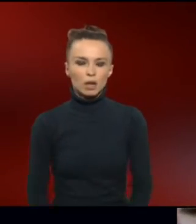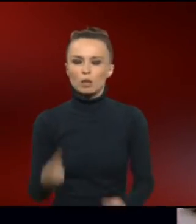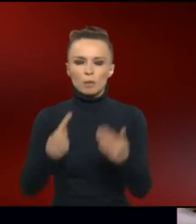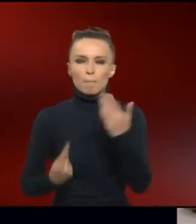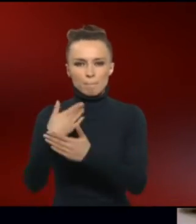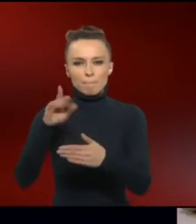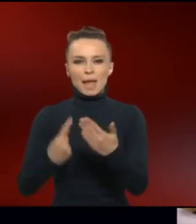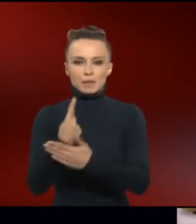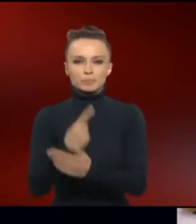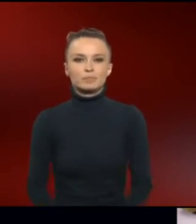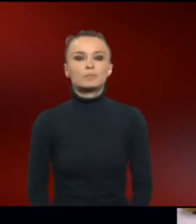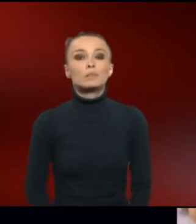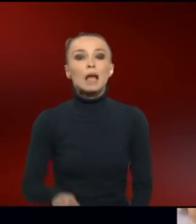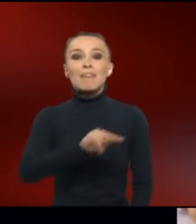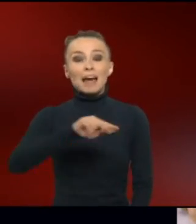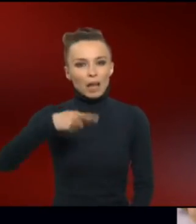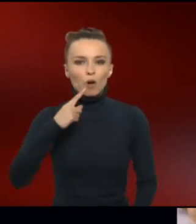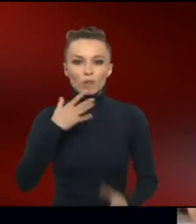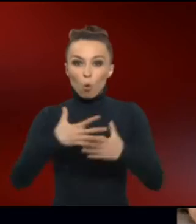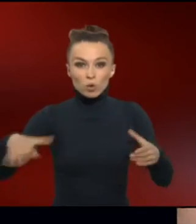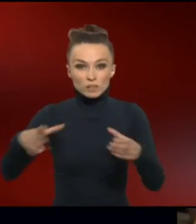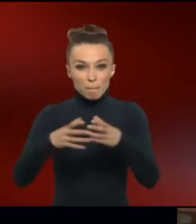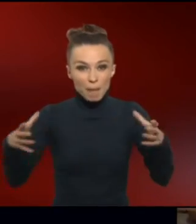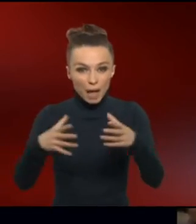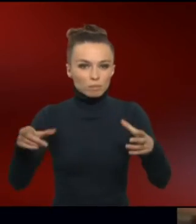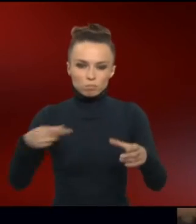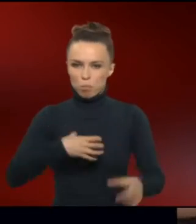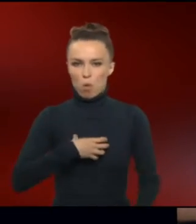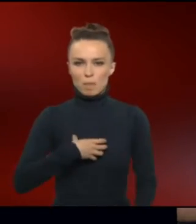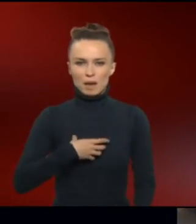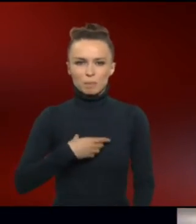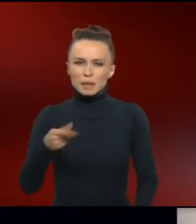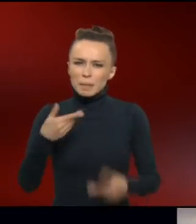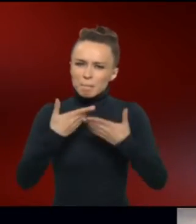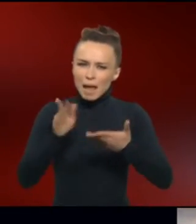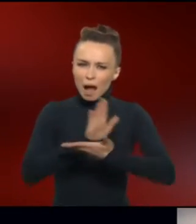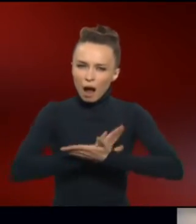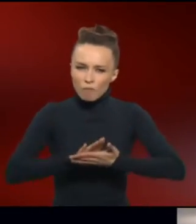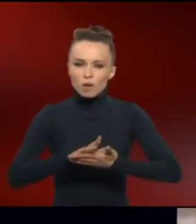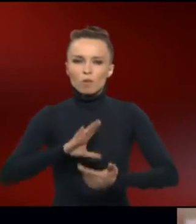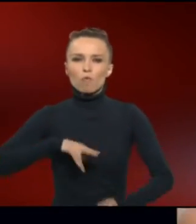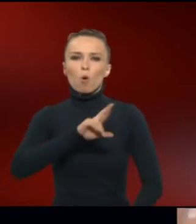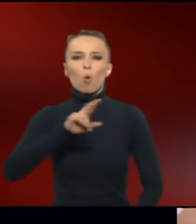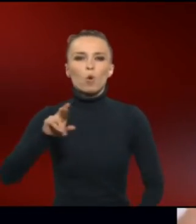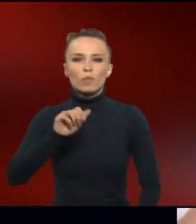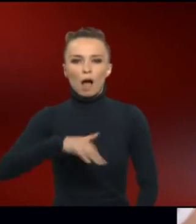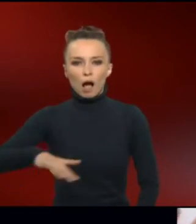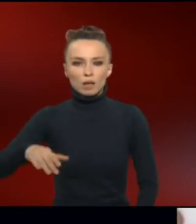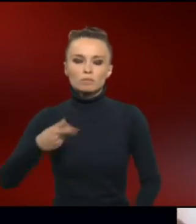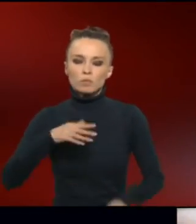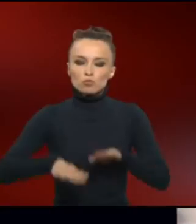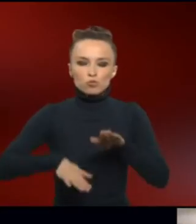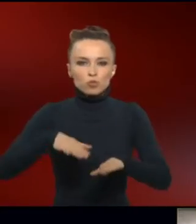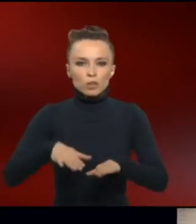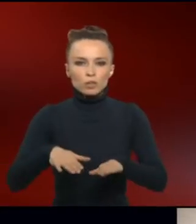Auch Nahat hat Probleme mit größeren Mengen. Damit er besser klarkommt, geht Frau Rodenacker schrittweise vor. Sie sortiert die